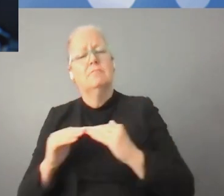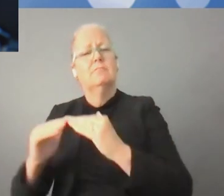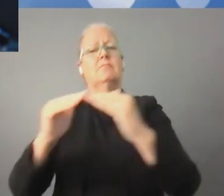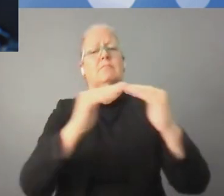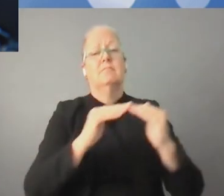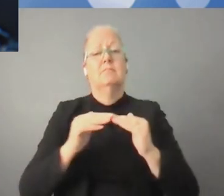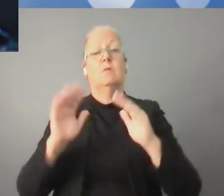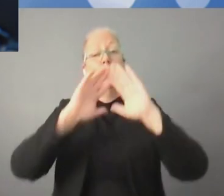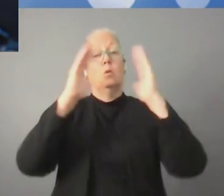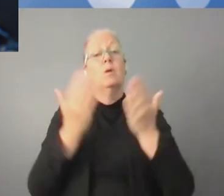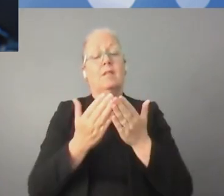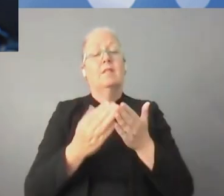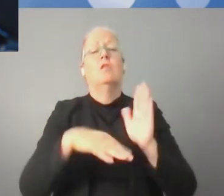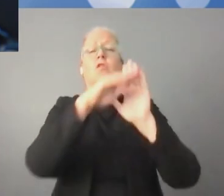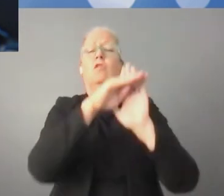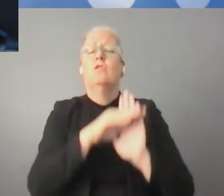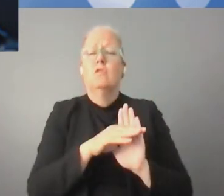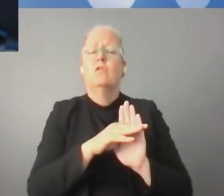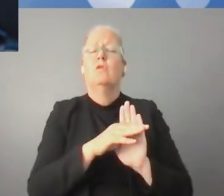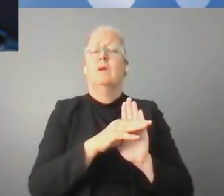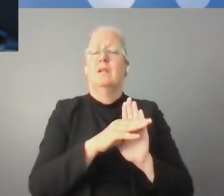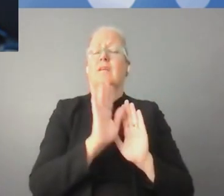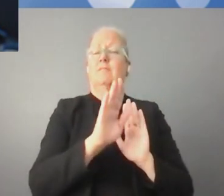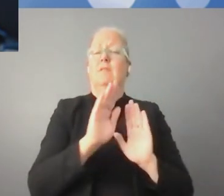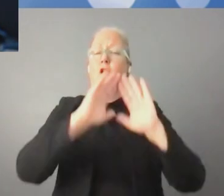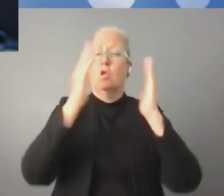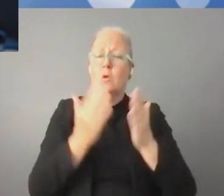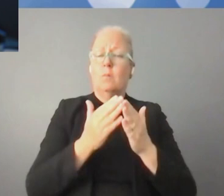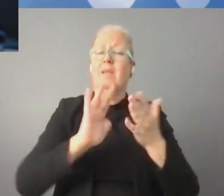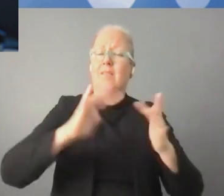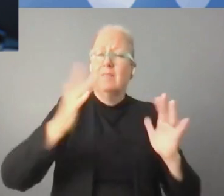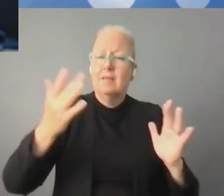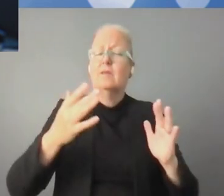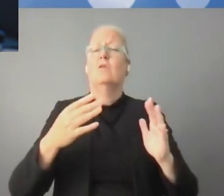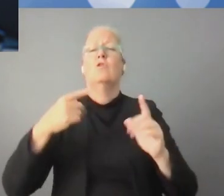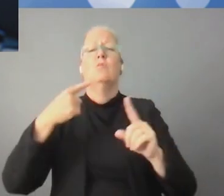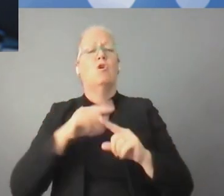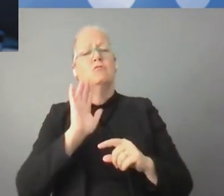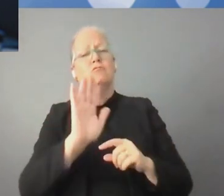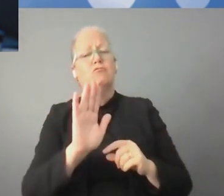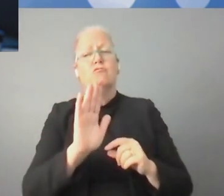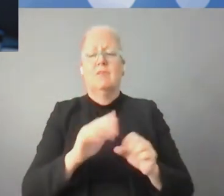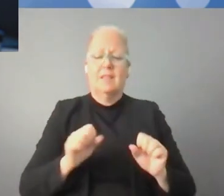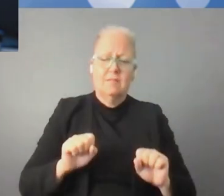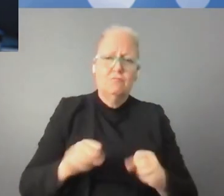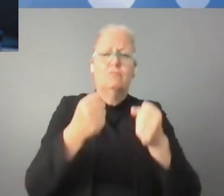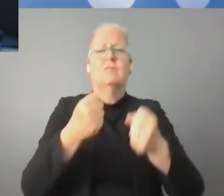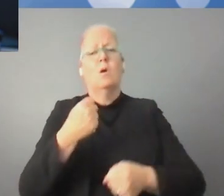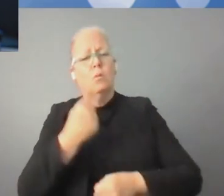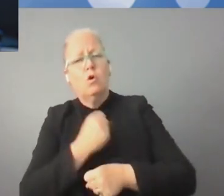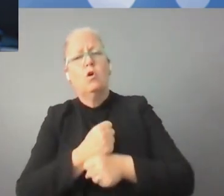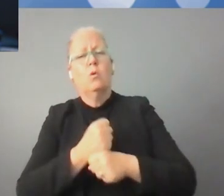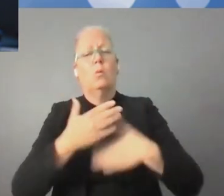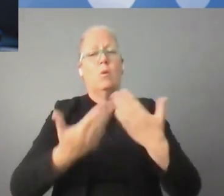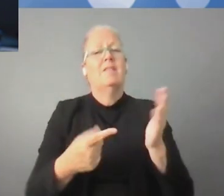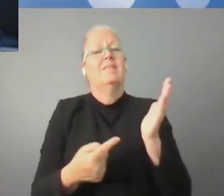أهمية التوازن ما بين مختلف اللوائح الدولية في مجال